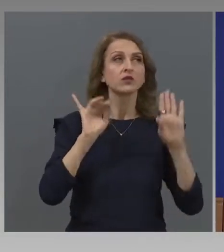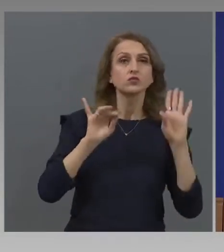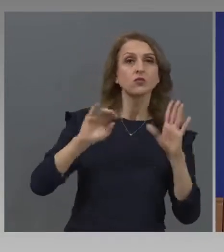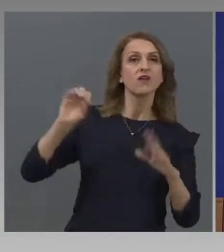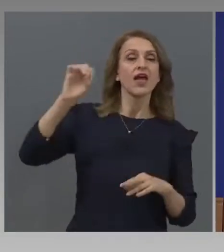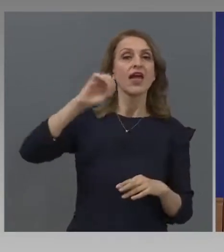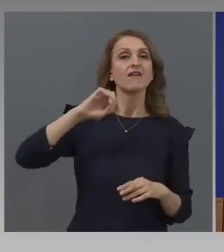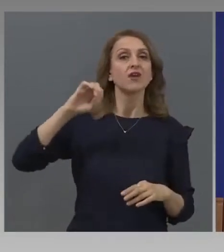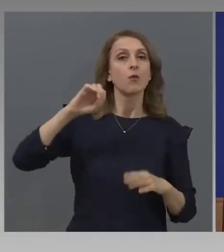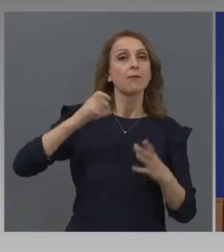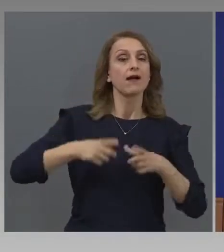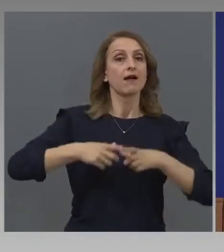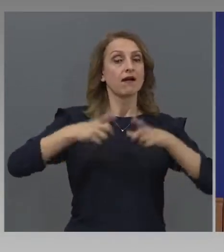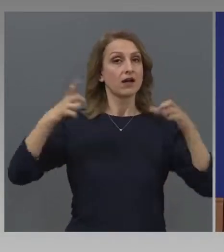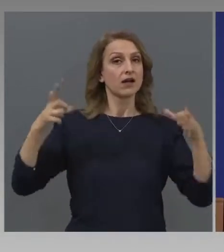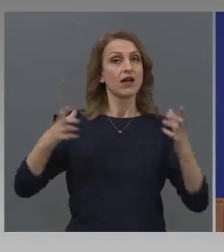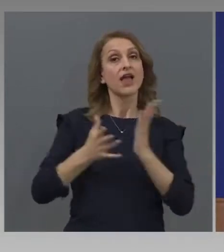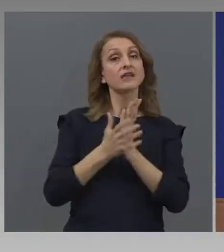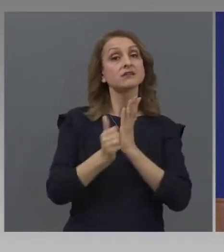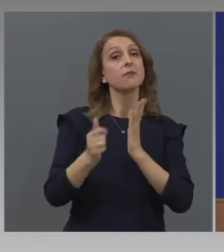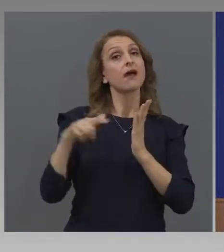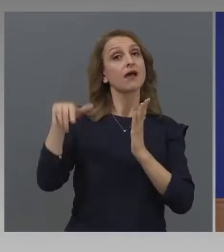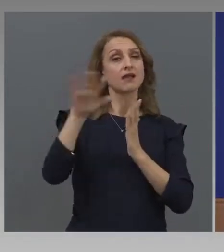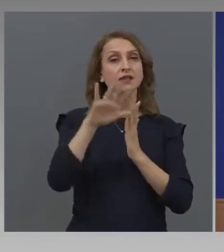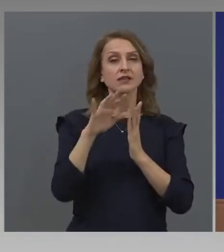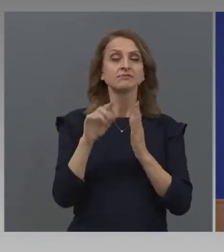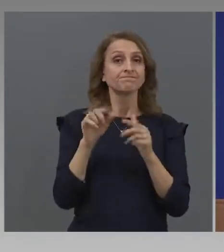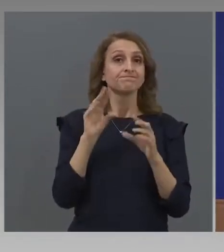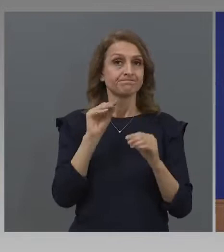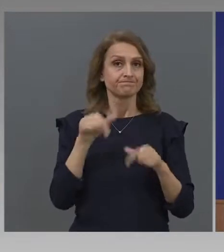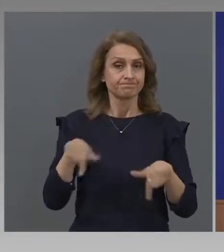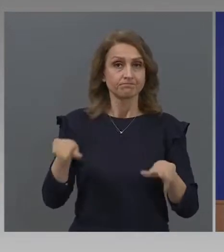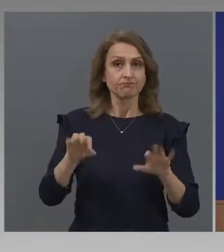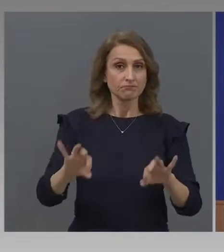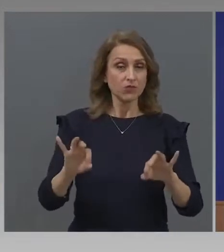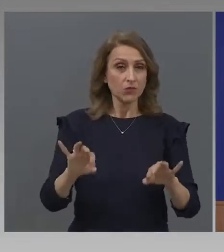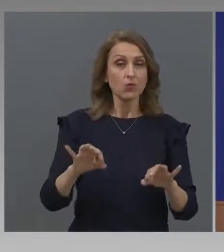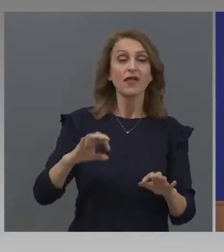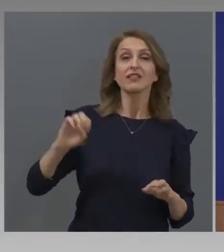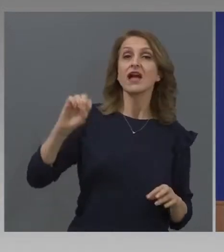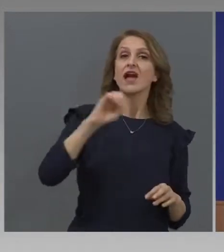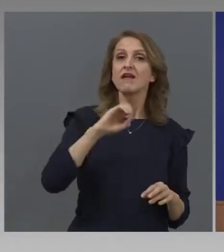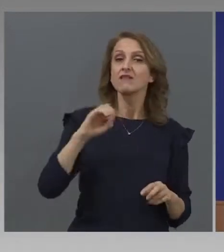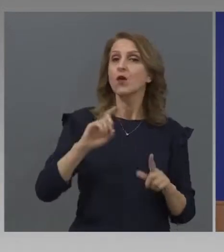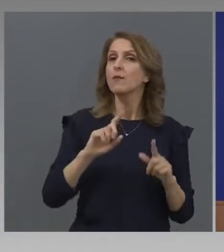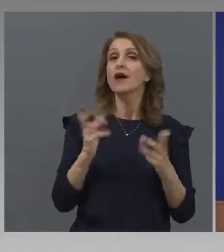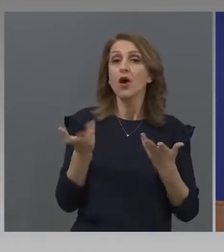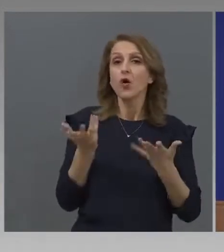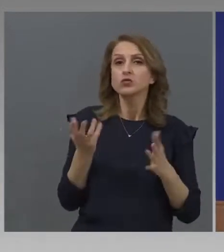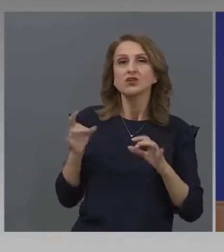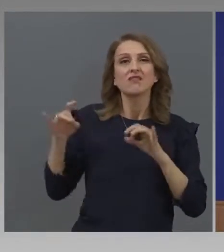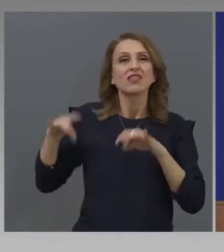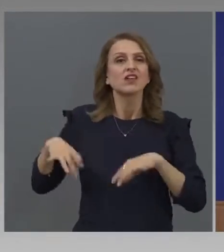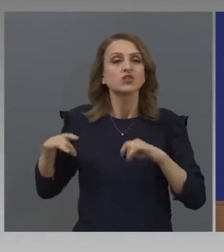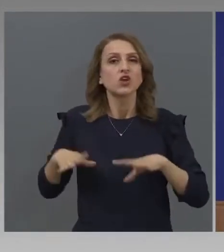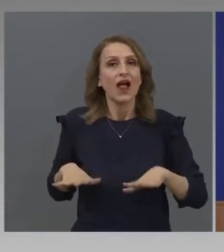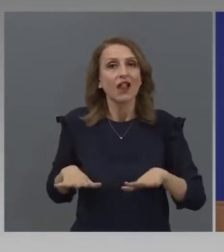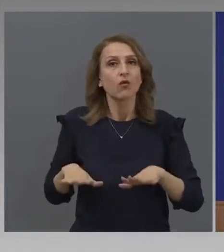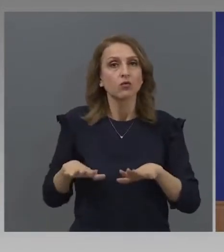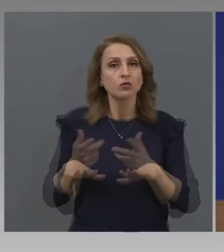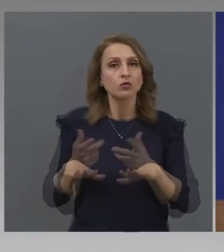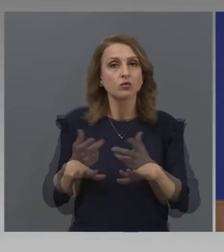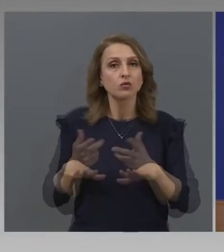европейски масштаб от експерти, че в момента Европа не само не е в средата, а ми даже е в началото на епидемият. И че едно